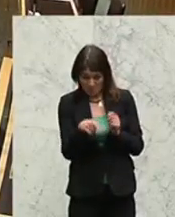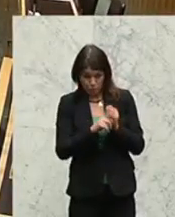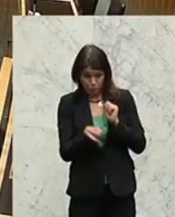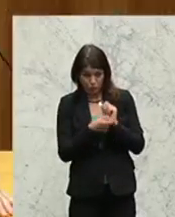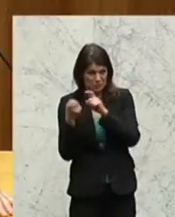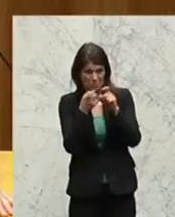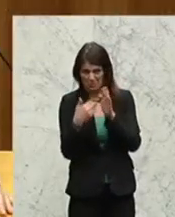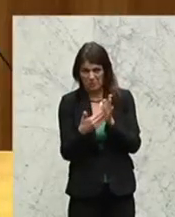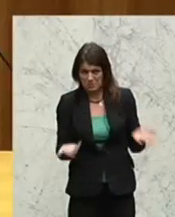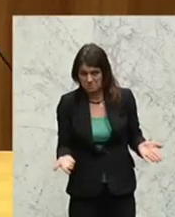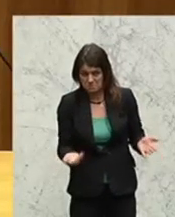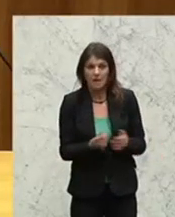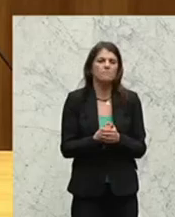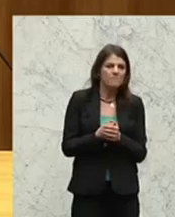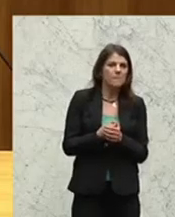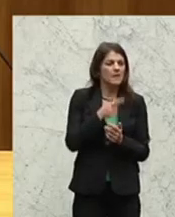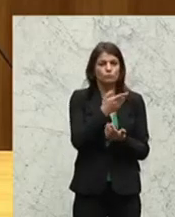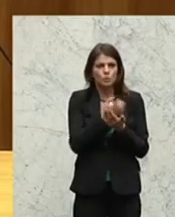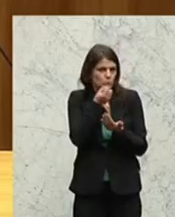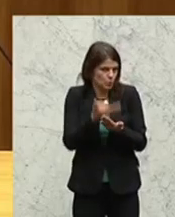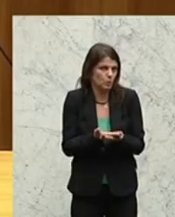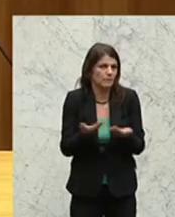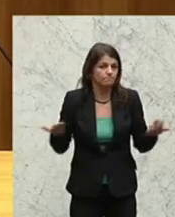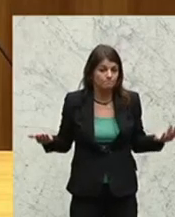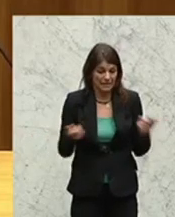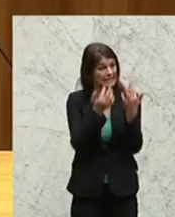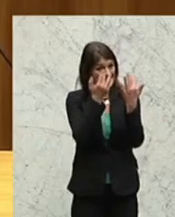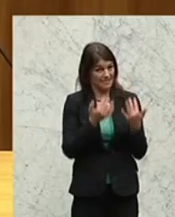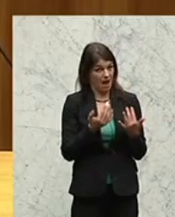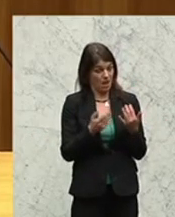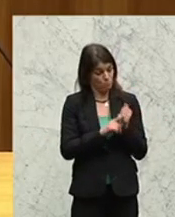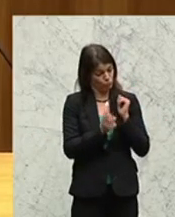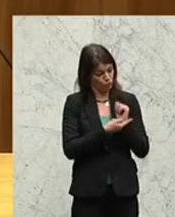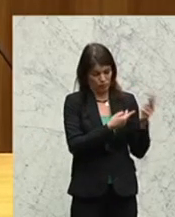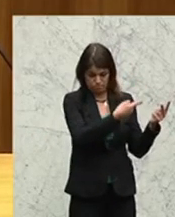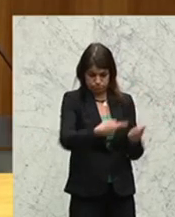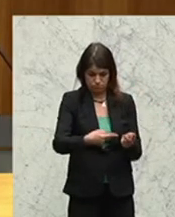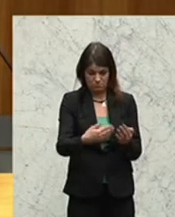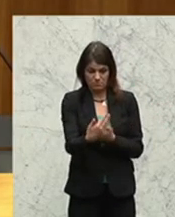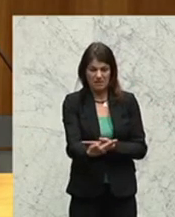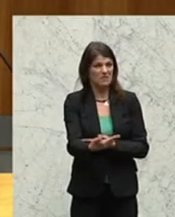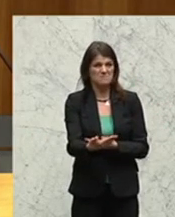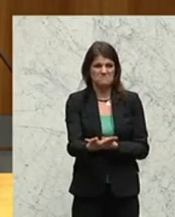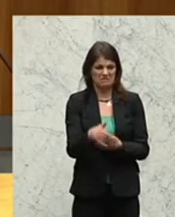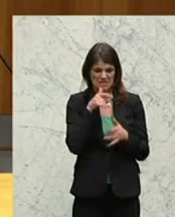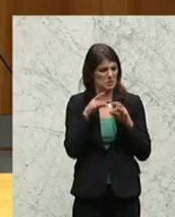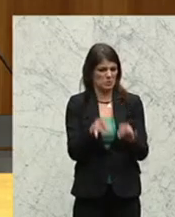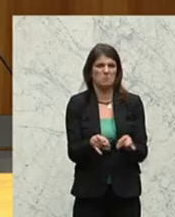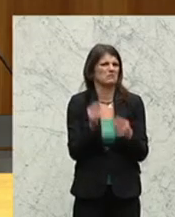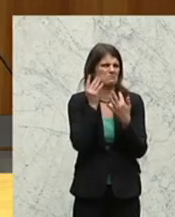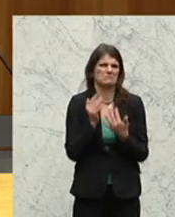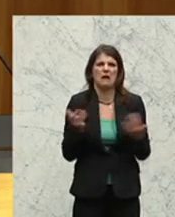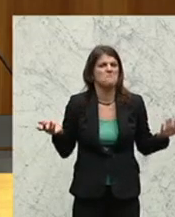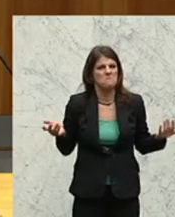-Debatte überhaupt ist. Und Sie haben es ja auch zugegeben, die Zahlen, die Sie im Budget vorlegen, haben dann nichts zu tun mit jenen Zahlen,